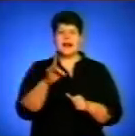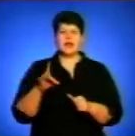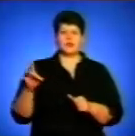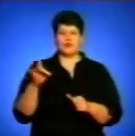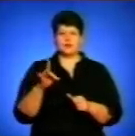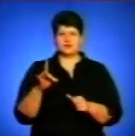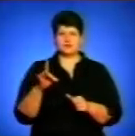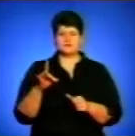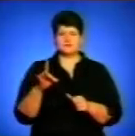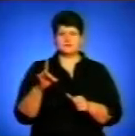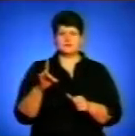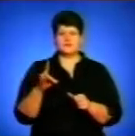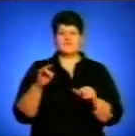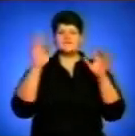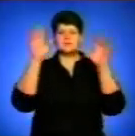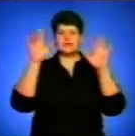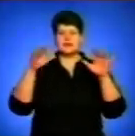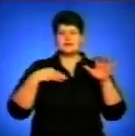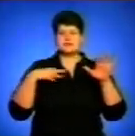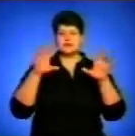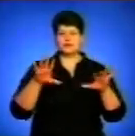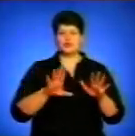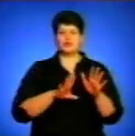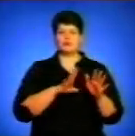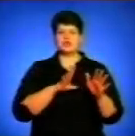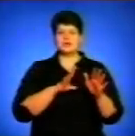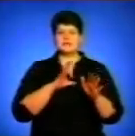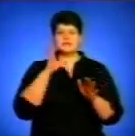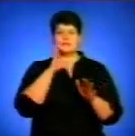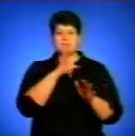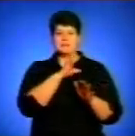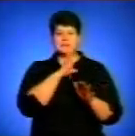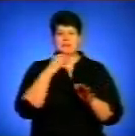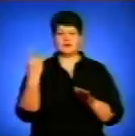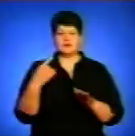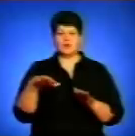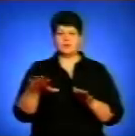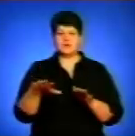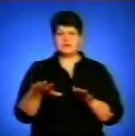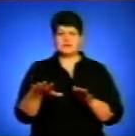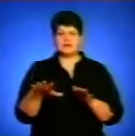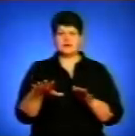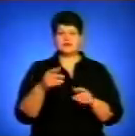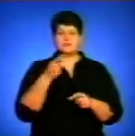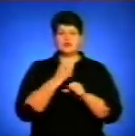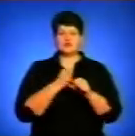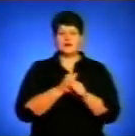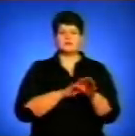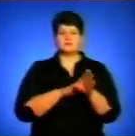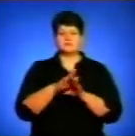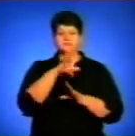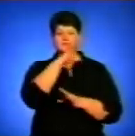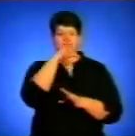випадання снігу розпочалися з півдня, в окремих районах техніка працювала цілу ніч. І